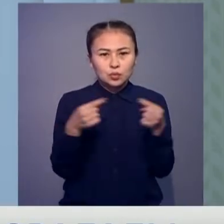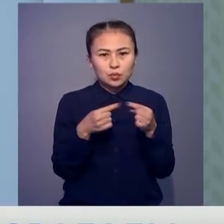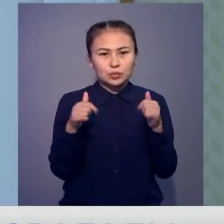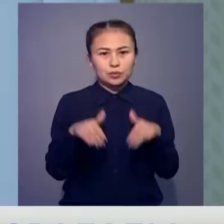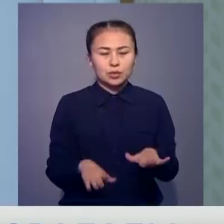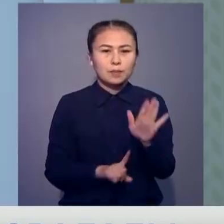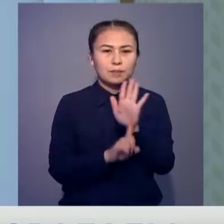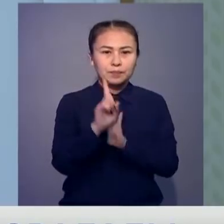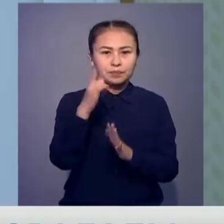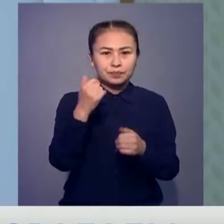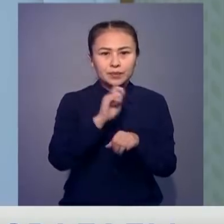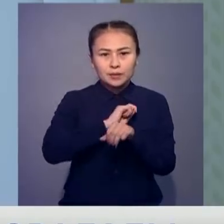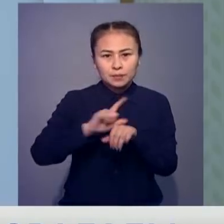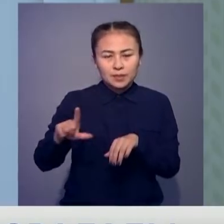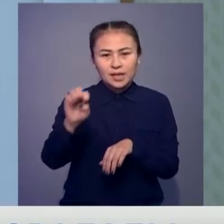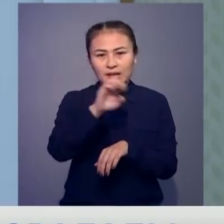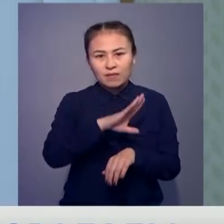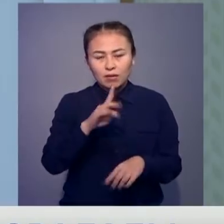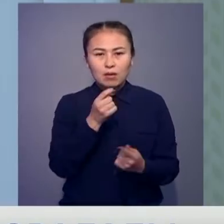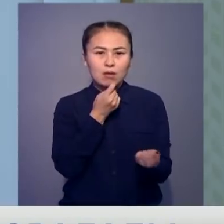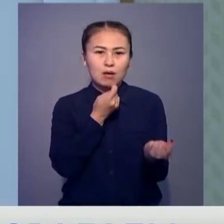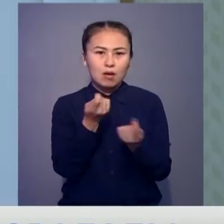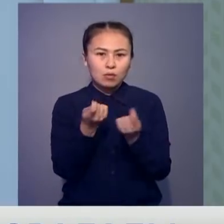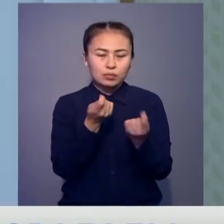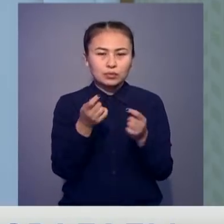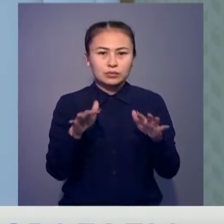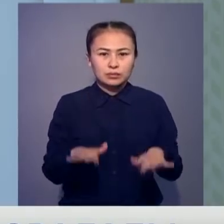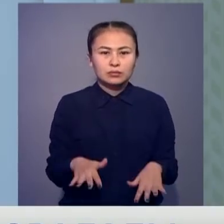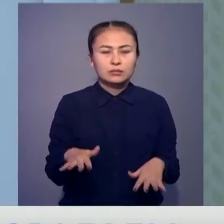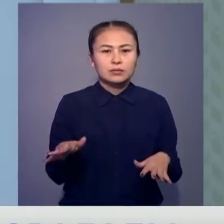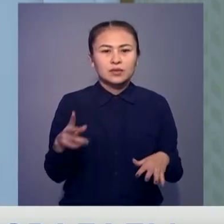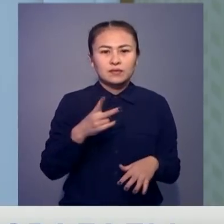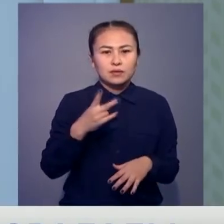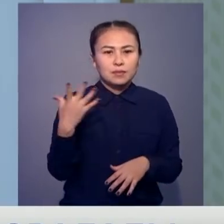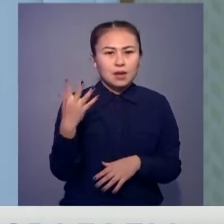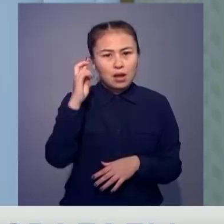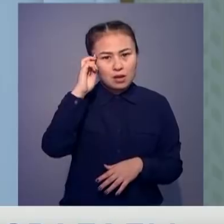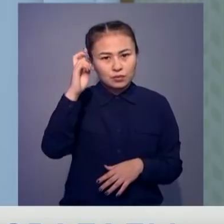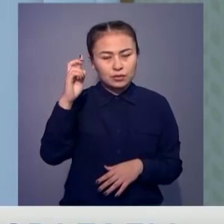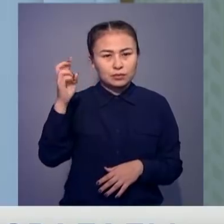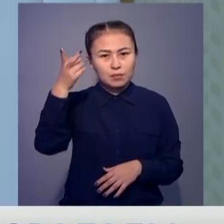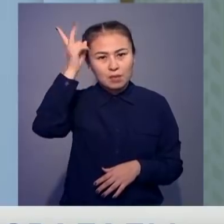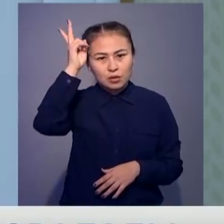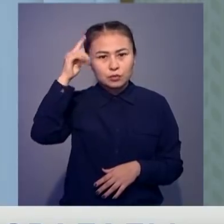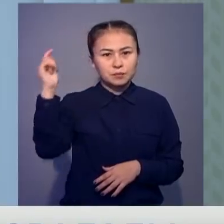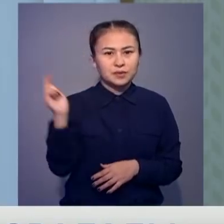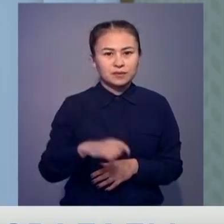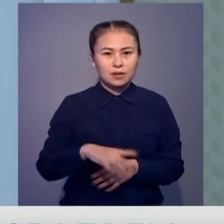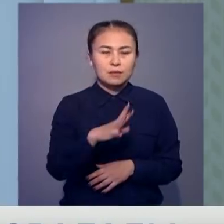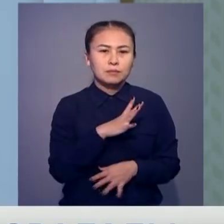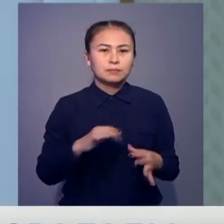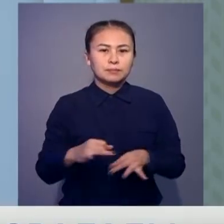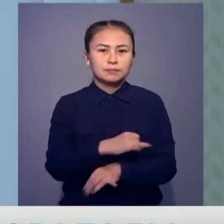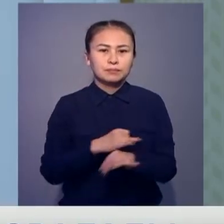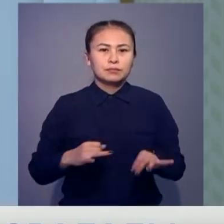жатыр. Бүгінгі шараға Еуропадағы қауіпсіздік және ұнтымақтасты ғойымының 25 елшісі келіп өз ой пікірмен бөлісіп жатыр.